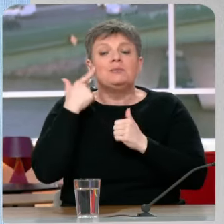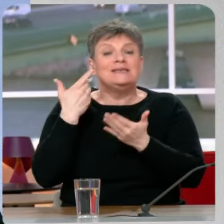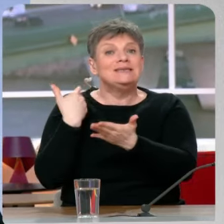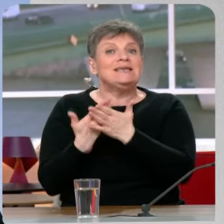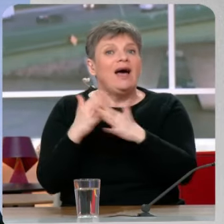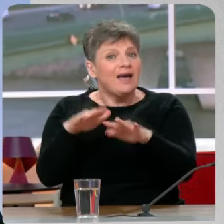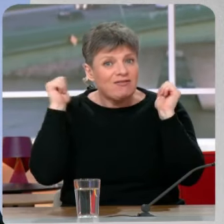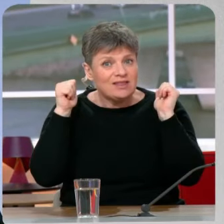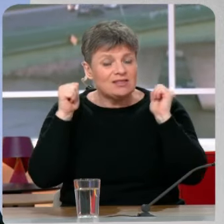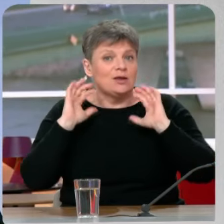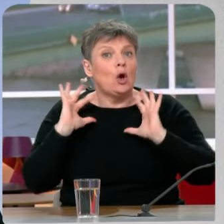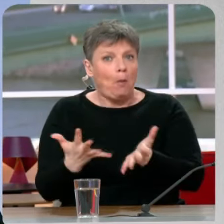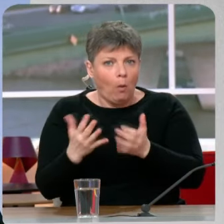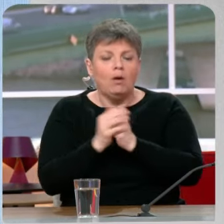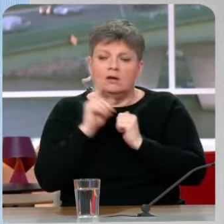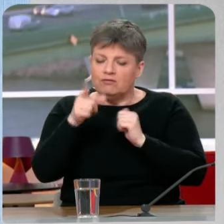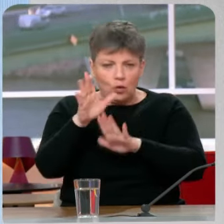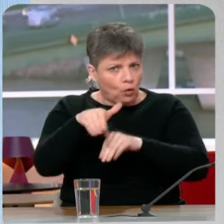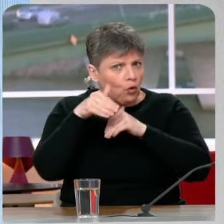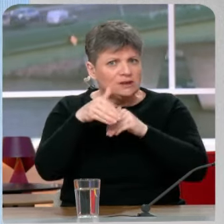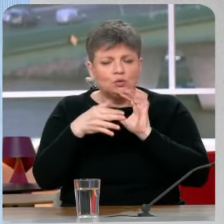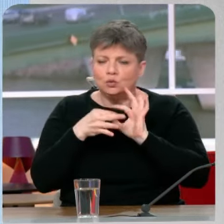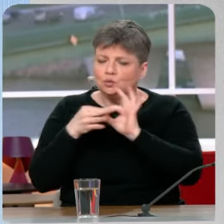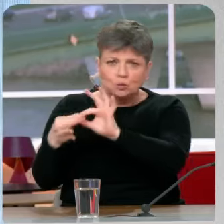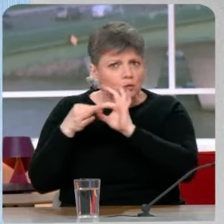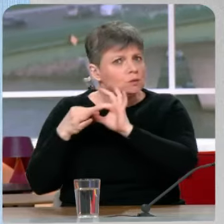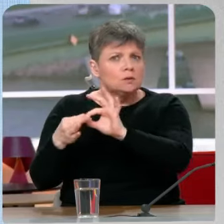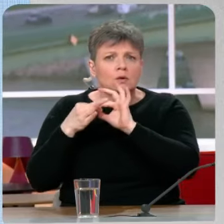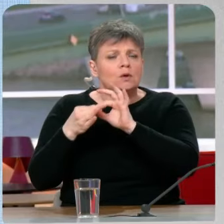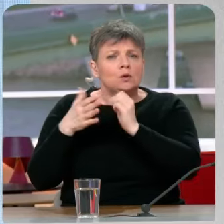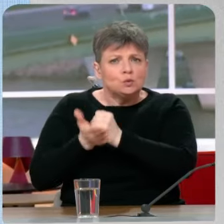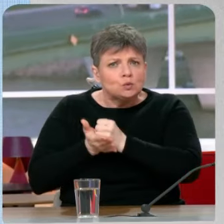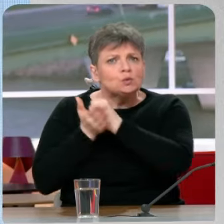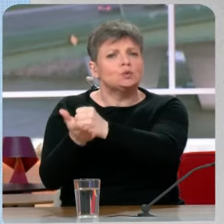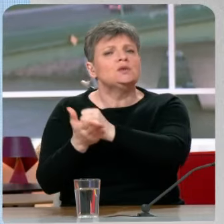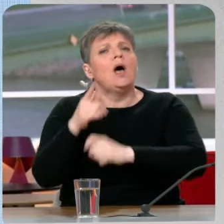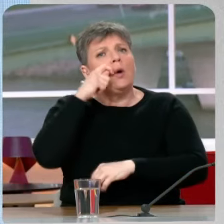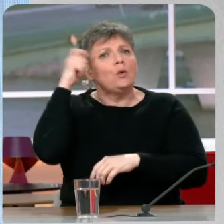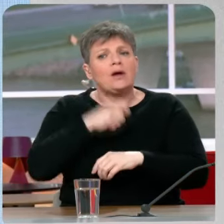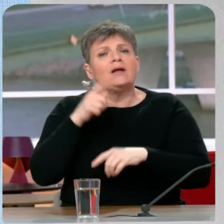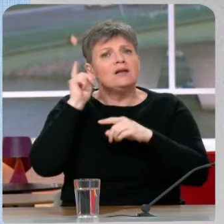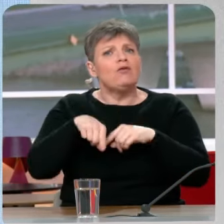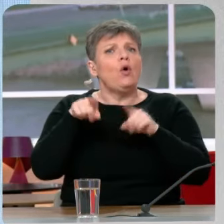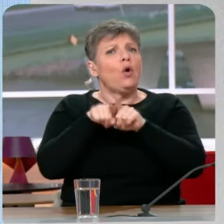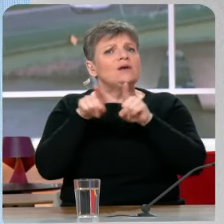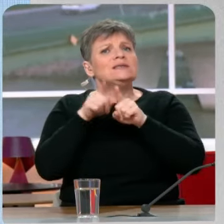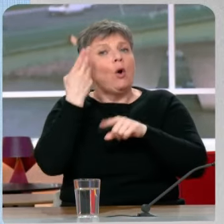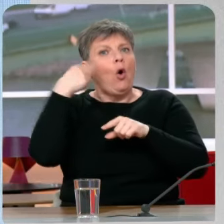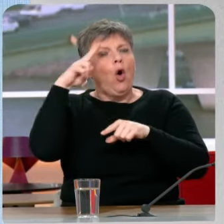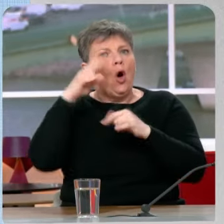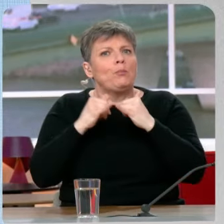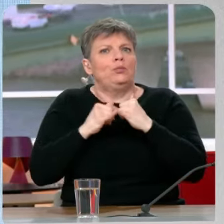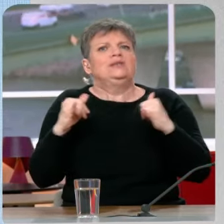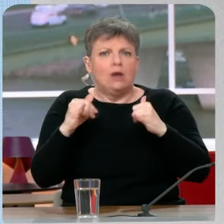produise, il faut continuer à être solidaire avec les Ukrainiens et il faut continuer à construire une Europe puissance. C'est ça l